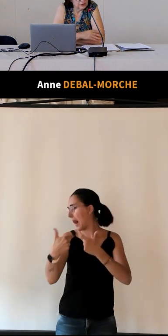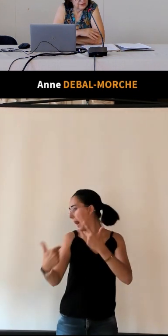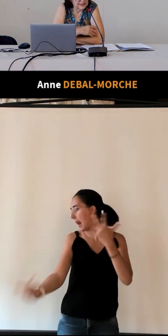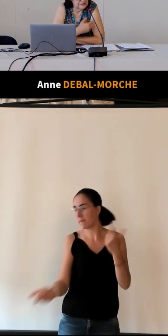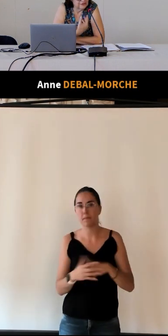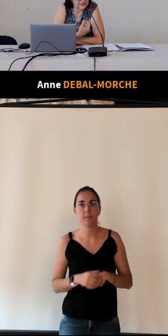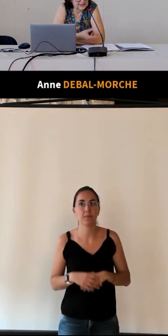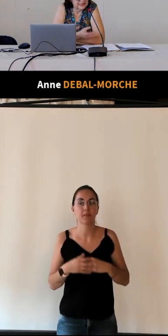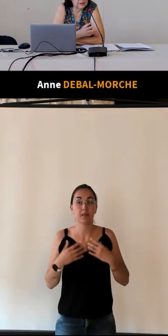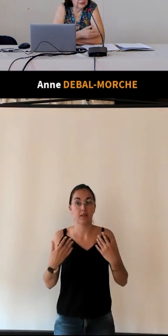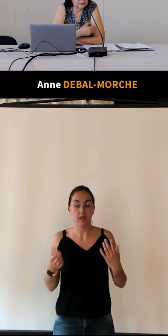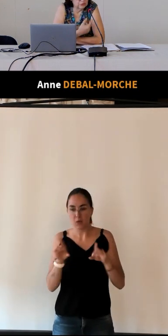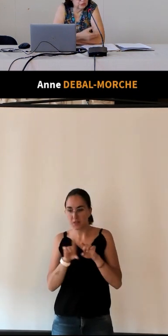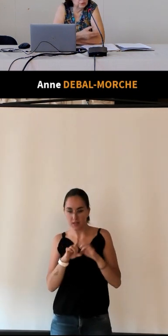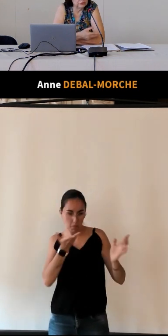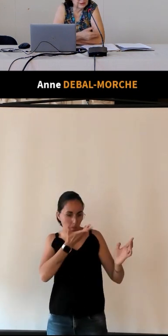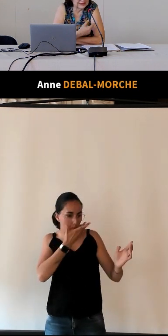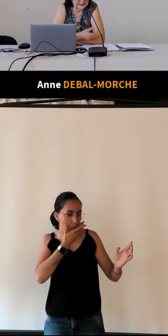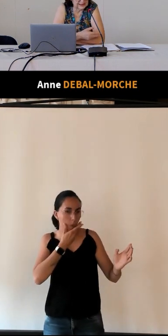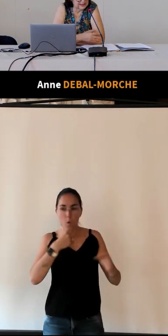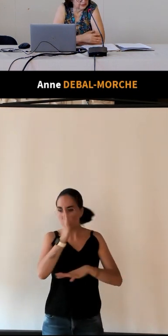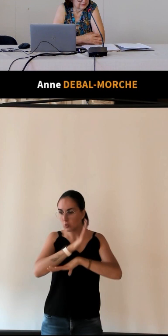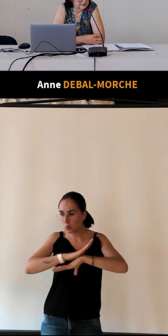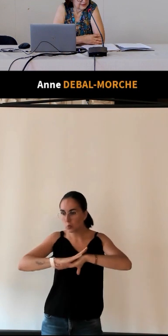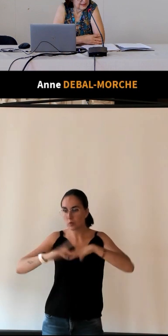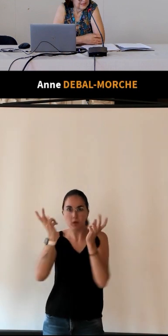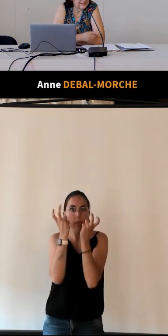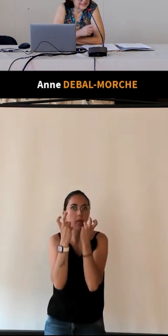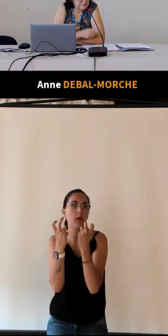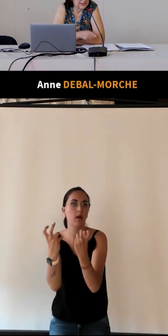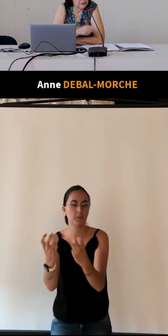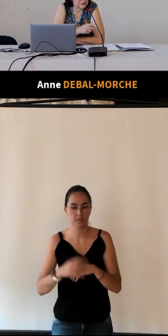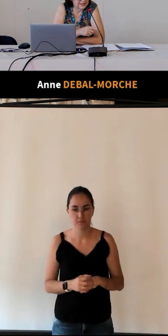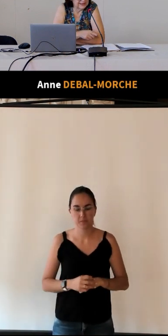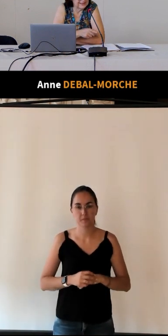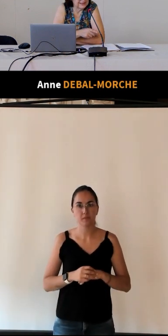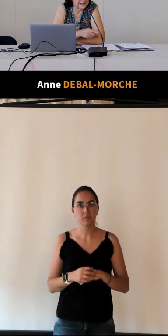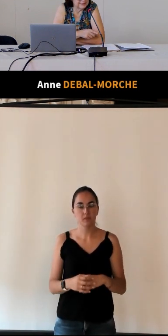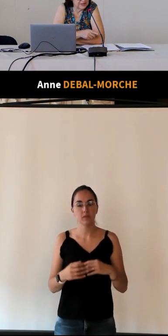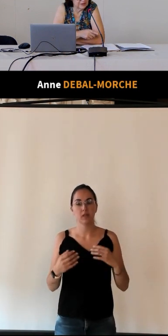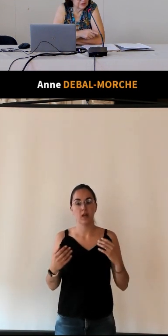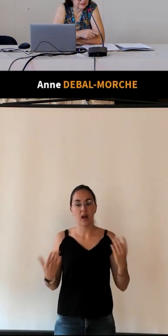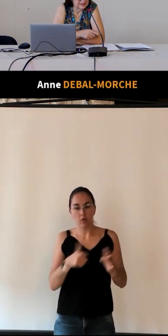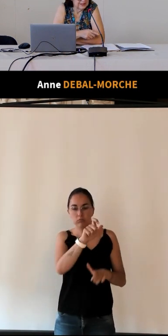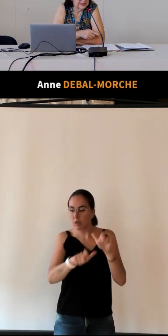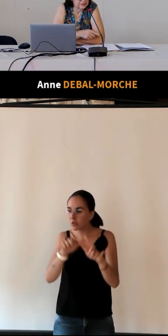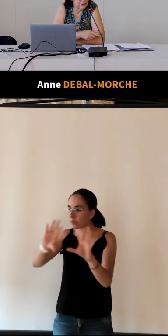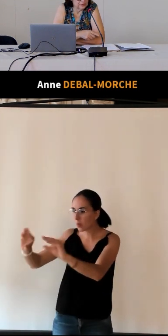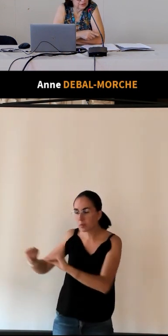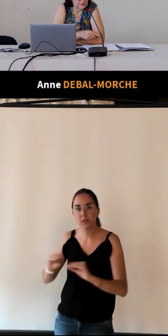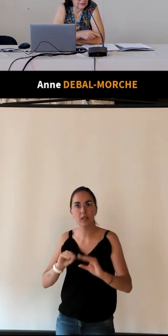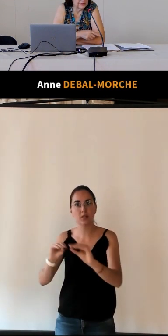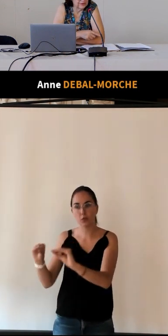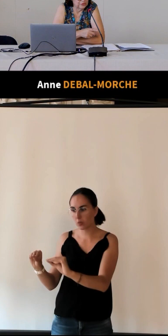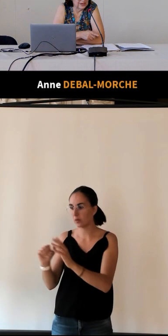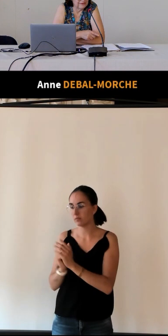quelque chose à la fois d'élégant, de doux et d'attrayant. Il n'est pas jusqu'au caractère des habitants qui ne se